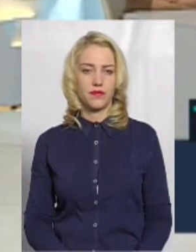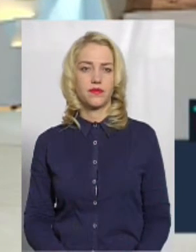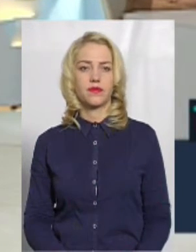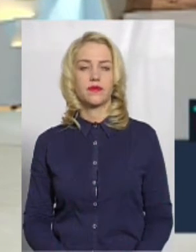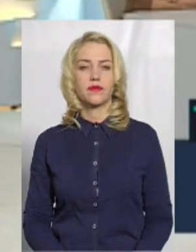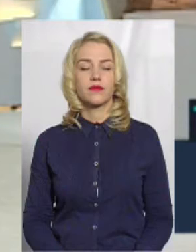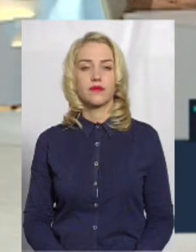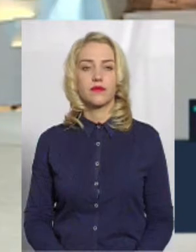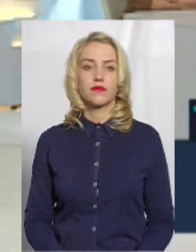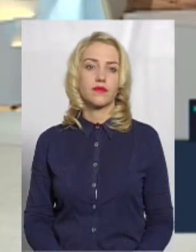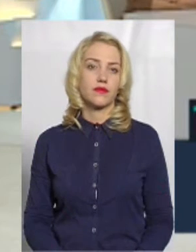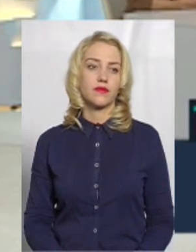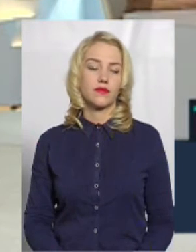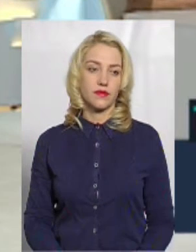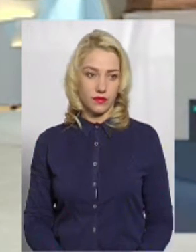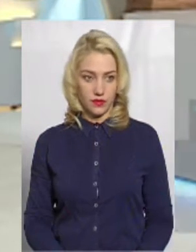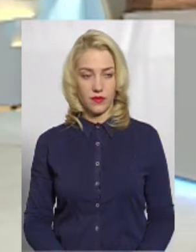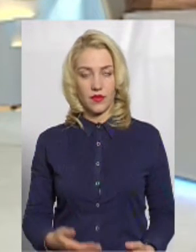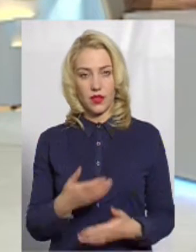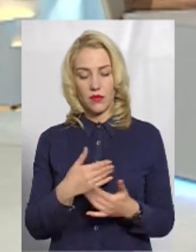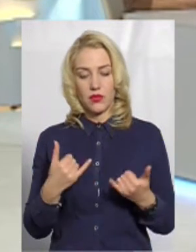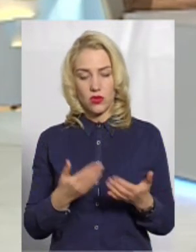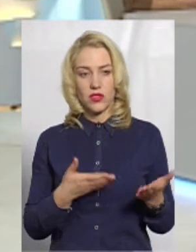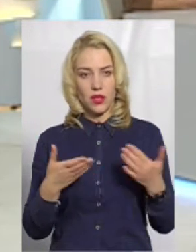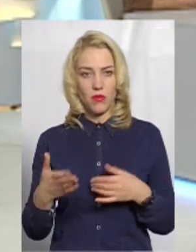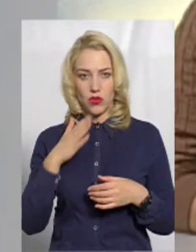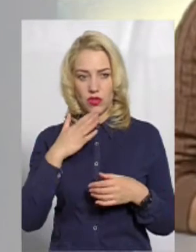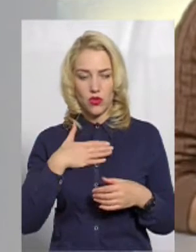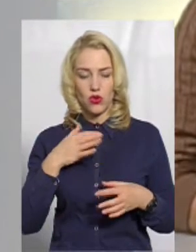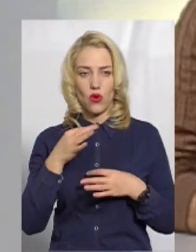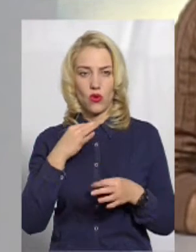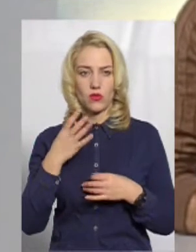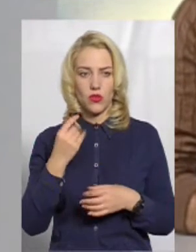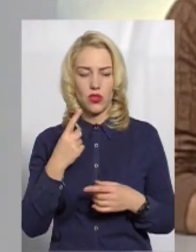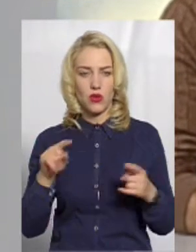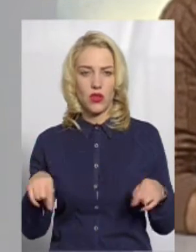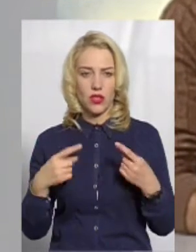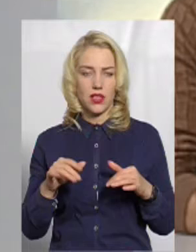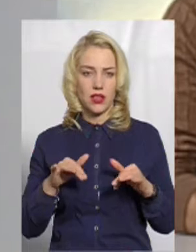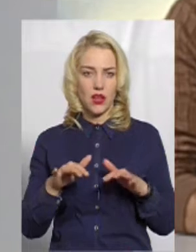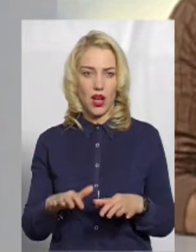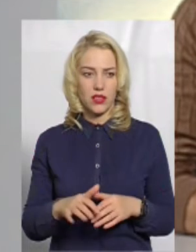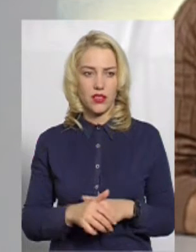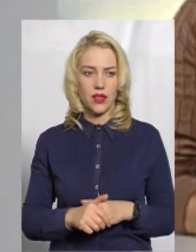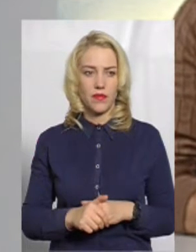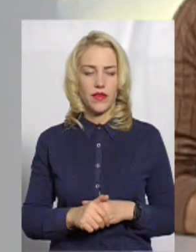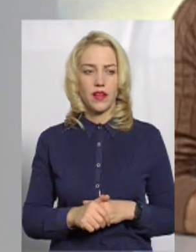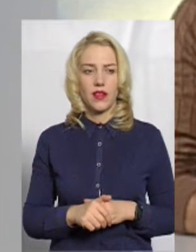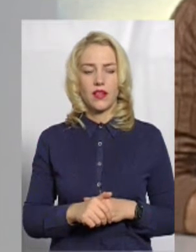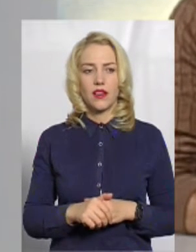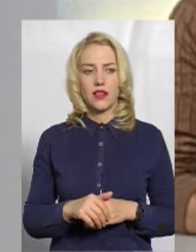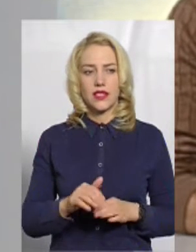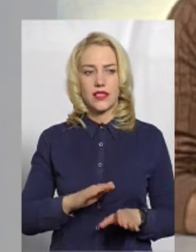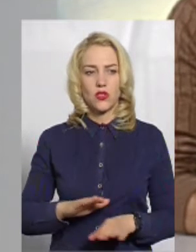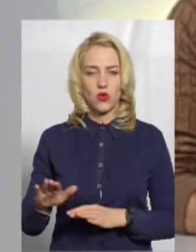зрозуміли. Дякую. Ми сьогодні запрошували до нашої розмови ще організатора акції, Алєма Міщука,